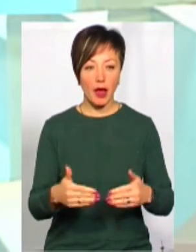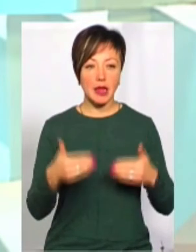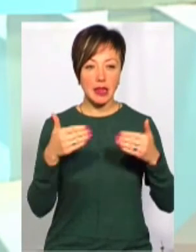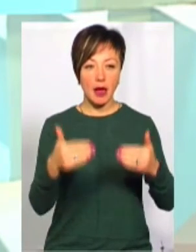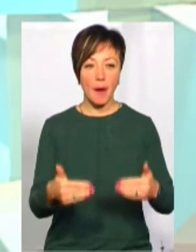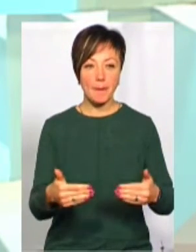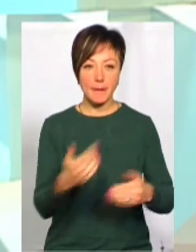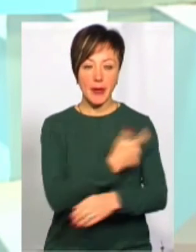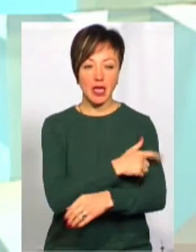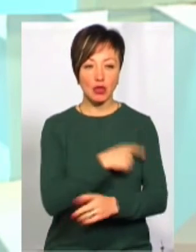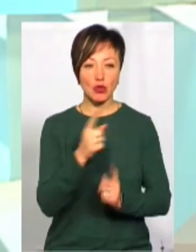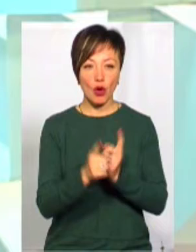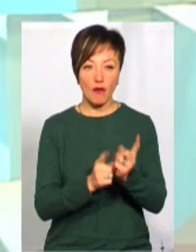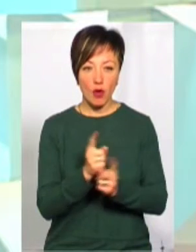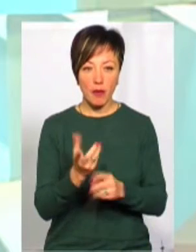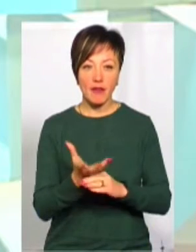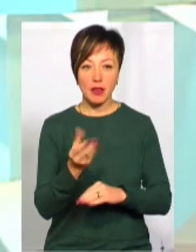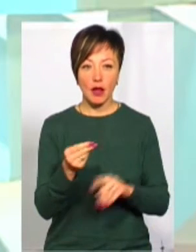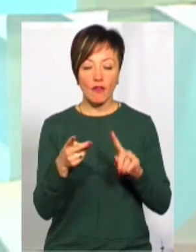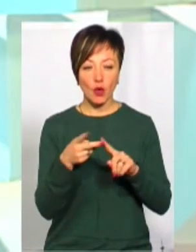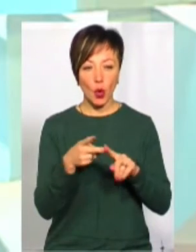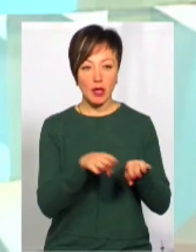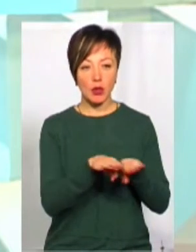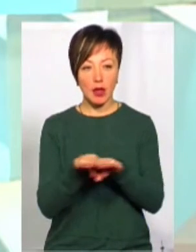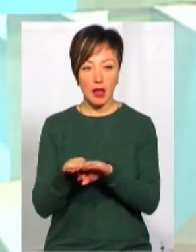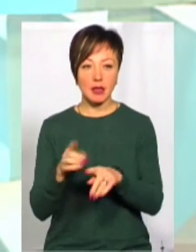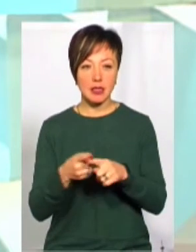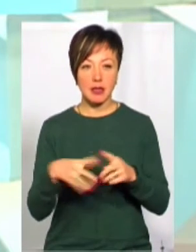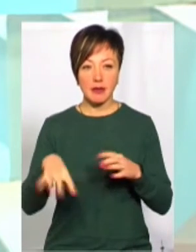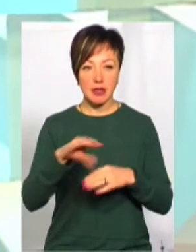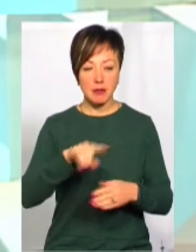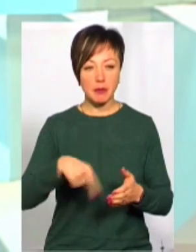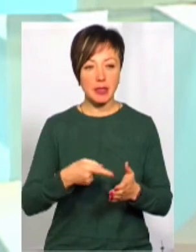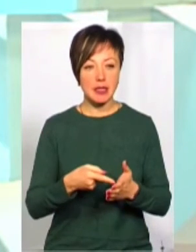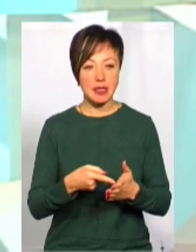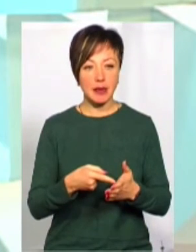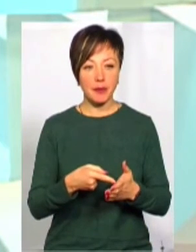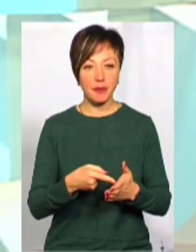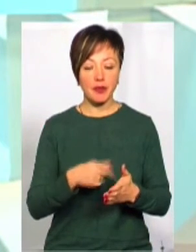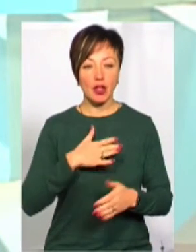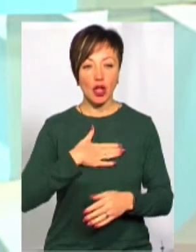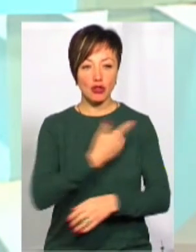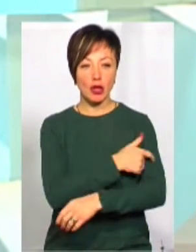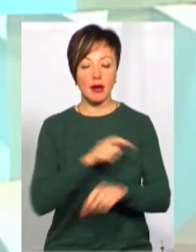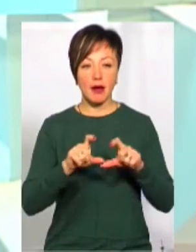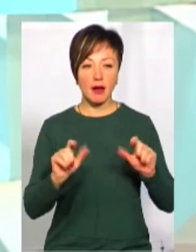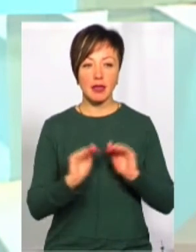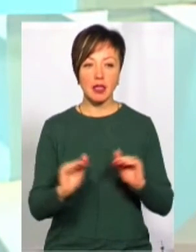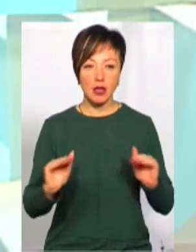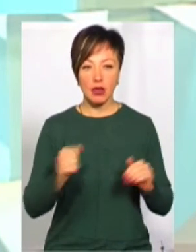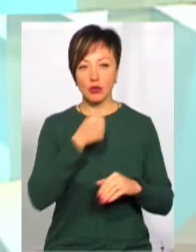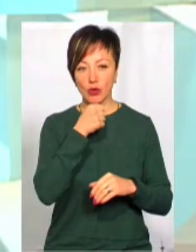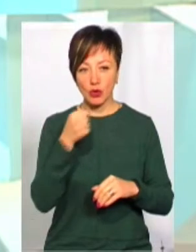медичної і фінансування вторинної ланки. по суті, всі наші лікарні, дитяча,